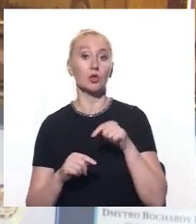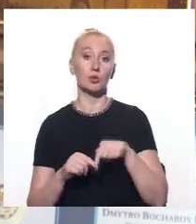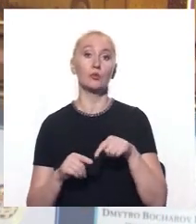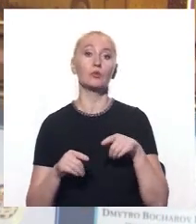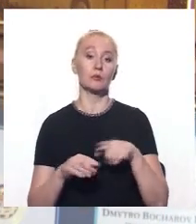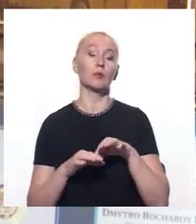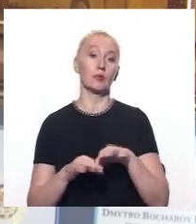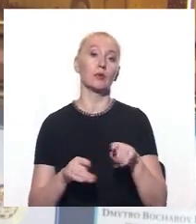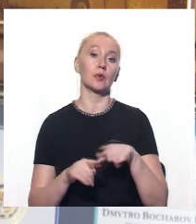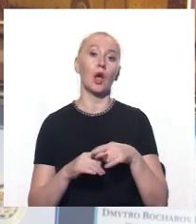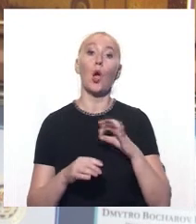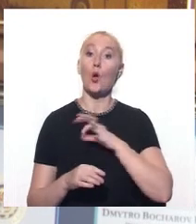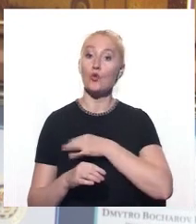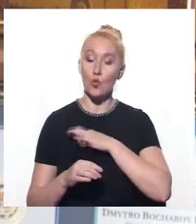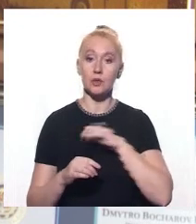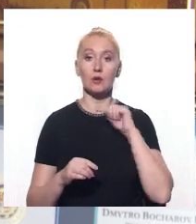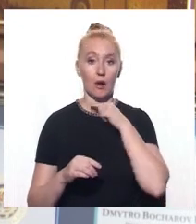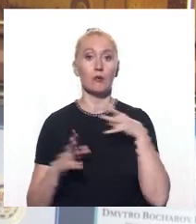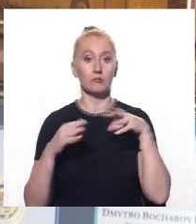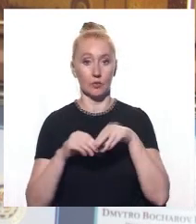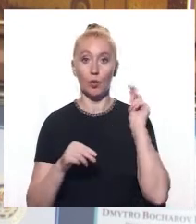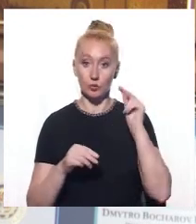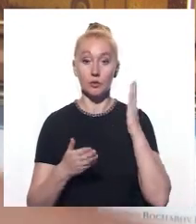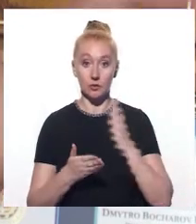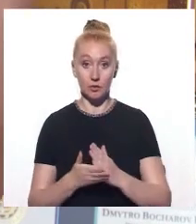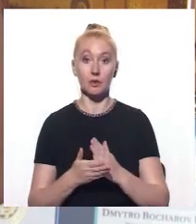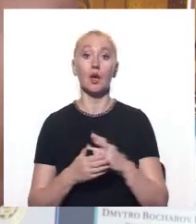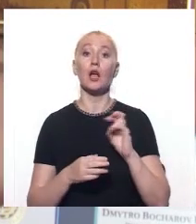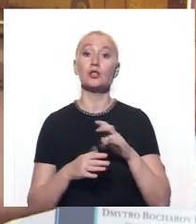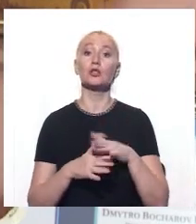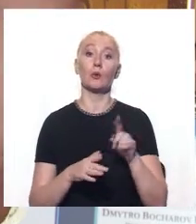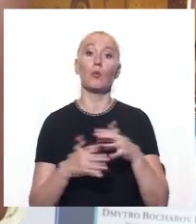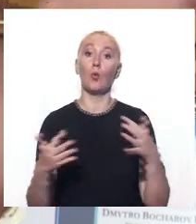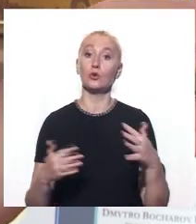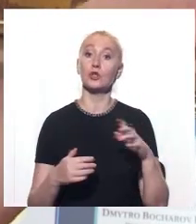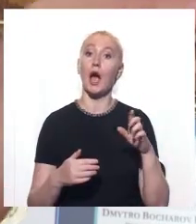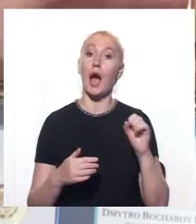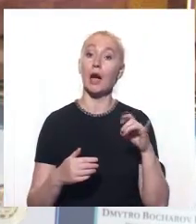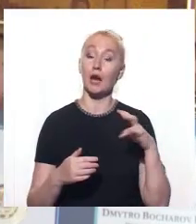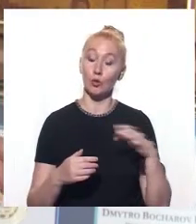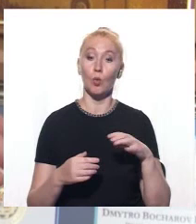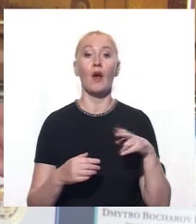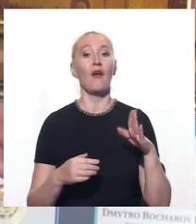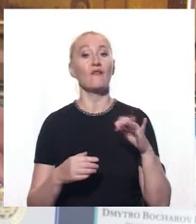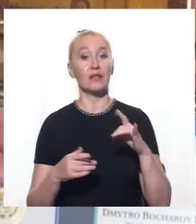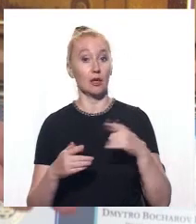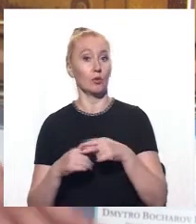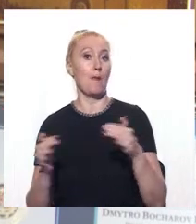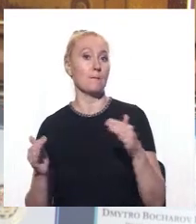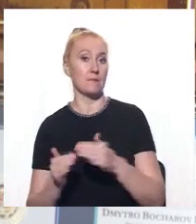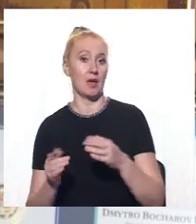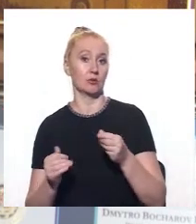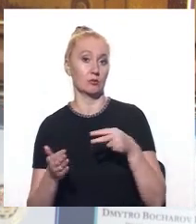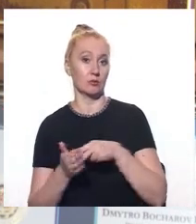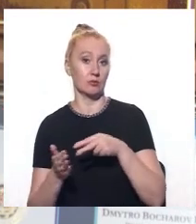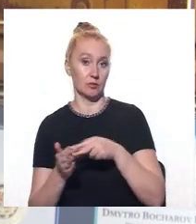здійснюється підготовка юристів і економістів, чим більше у вас агрономів і ветеринарів, тим менше буде у вас індикативна